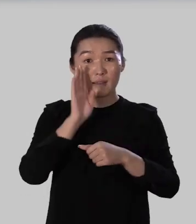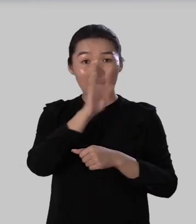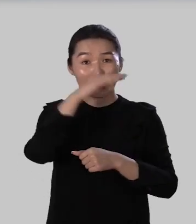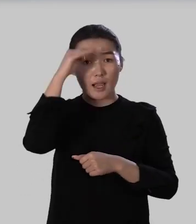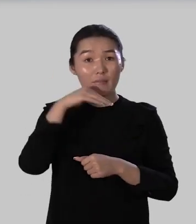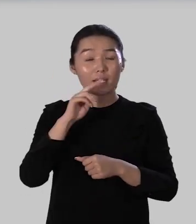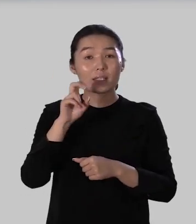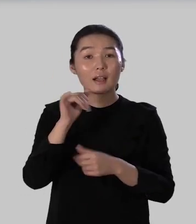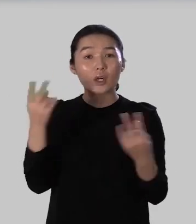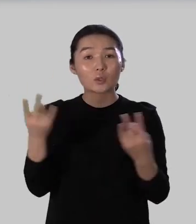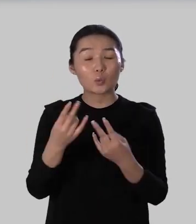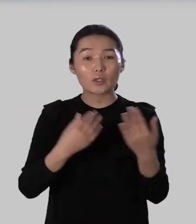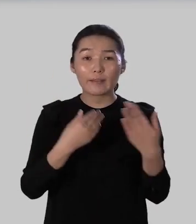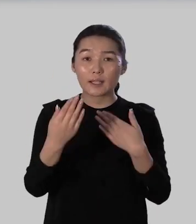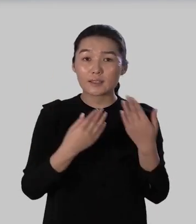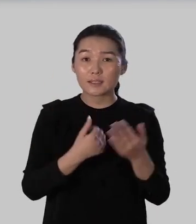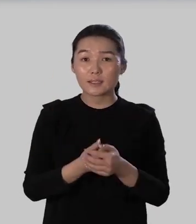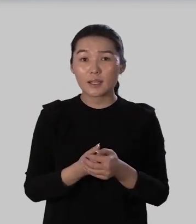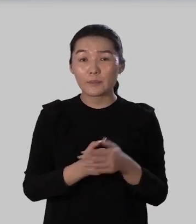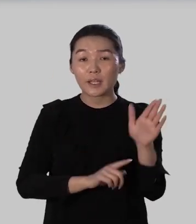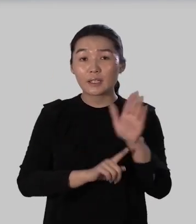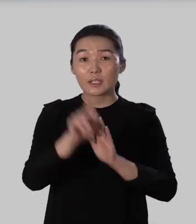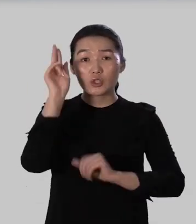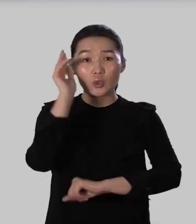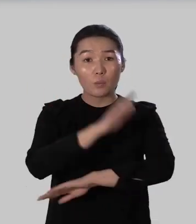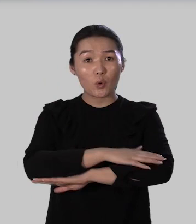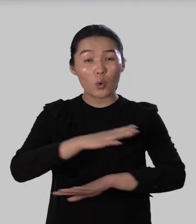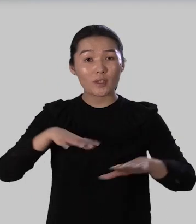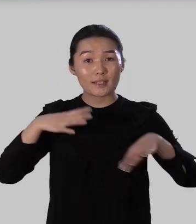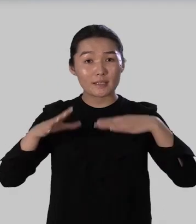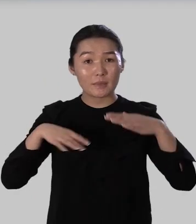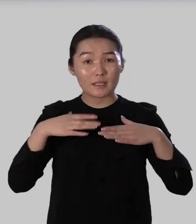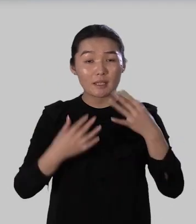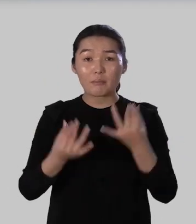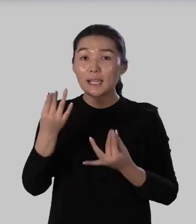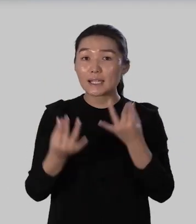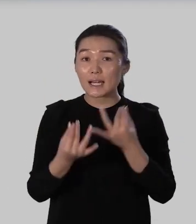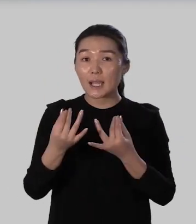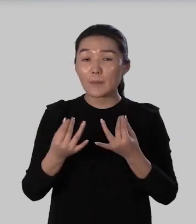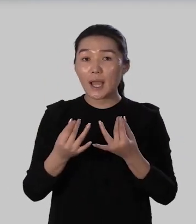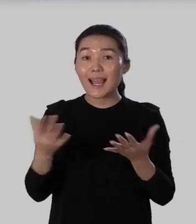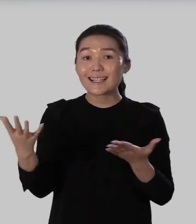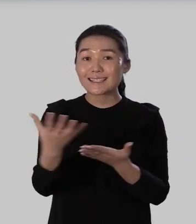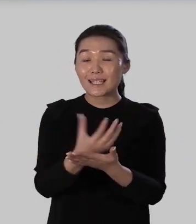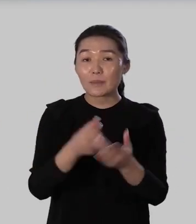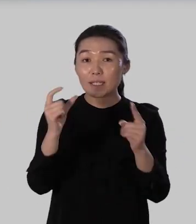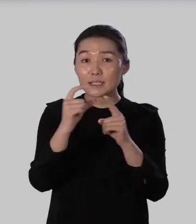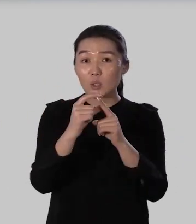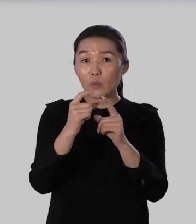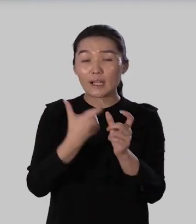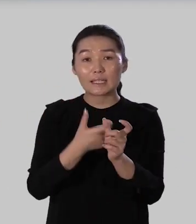относиться начнем урок с разминки поиграем в игру собери слово